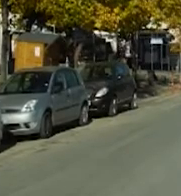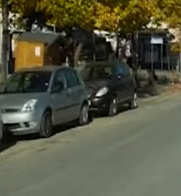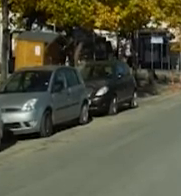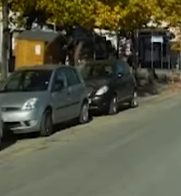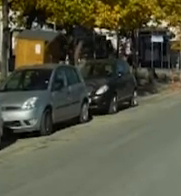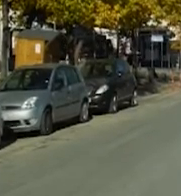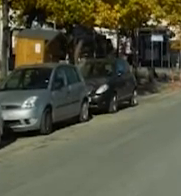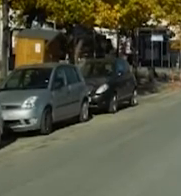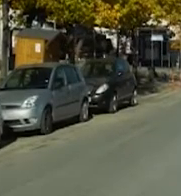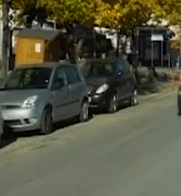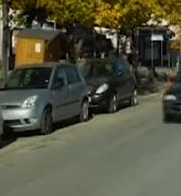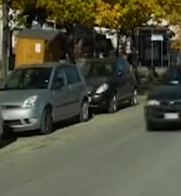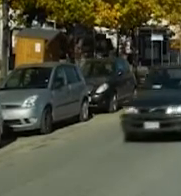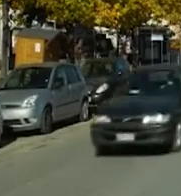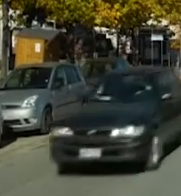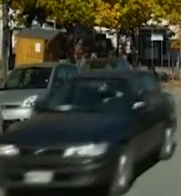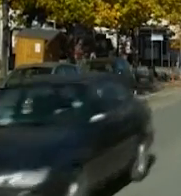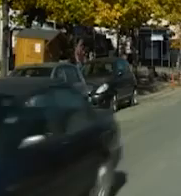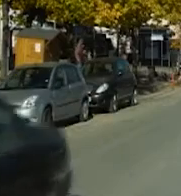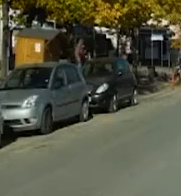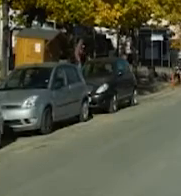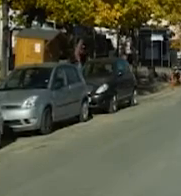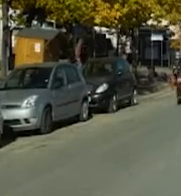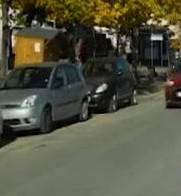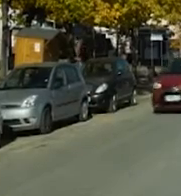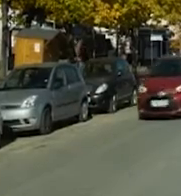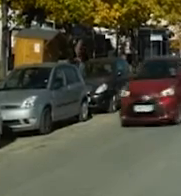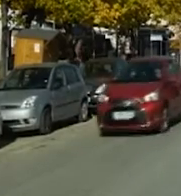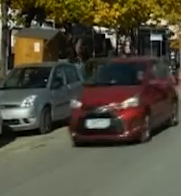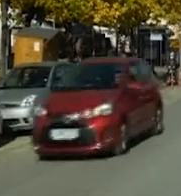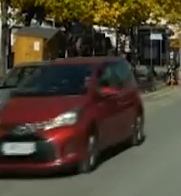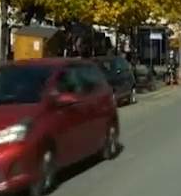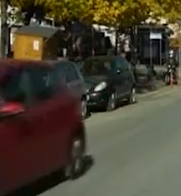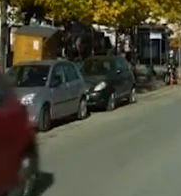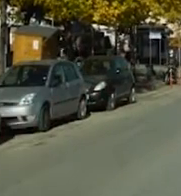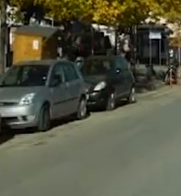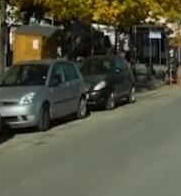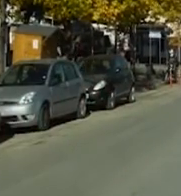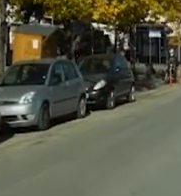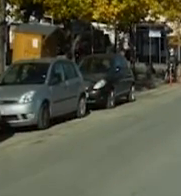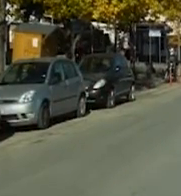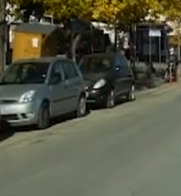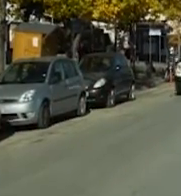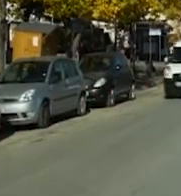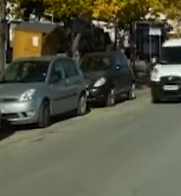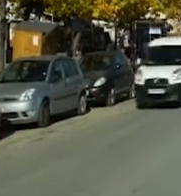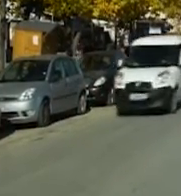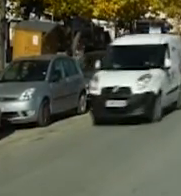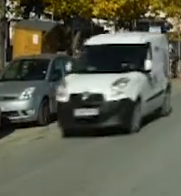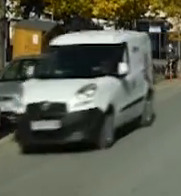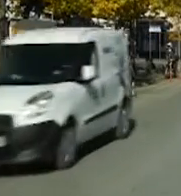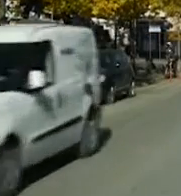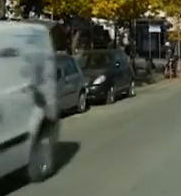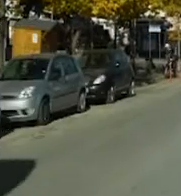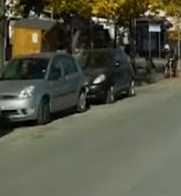και Διαχείρισης Κρίσεων, Νίκος Χαρδαλιάς, απευθύνοντας για μία ακόμη φορά έκκληση στους πολίτες να τηρήσουν τα μέτρα. Φέρνοντας το παράδειγμα των